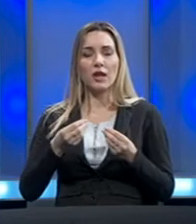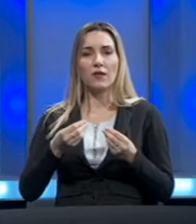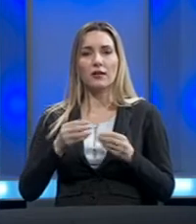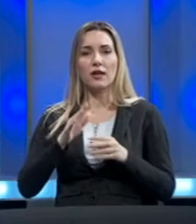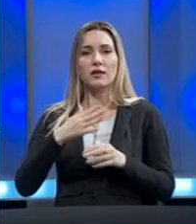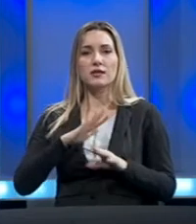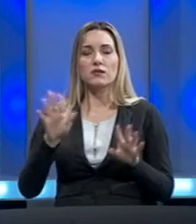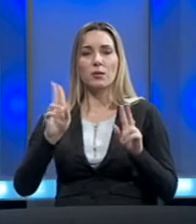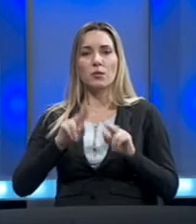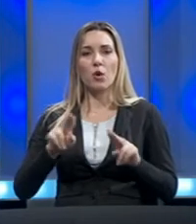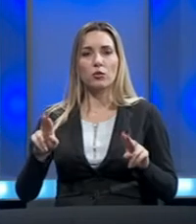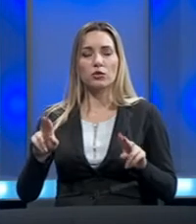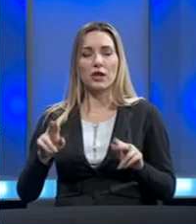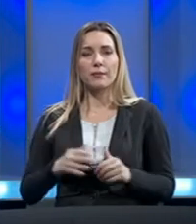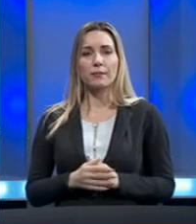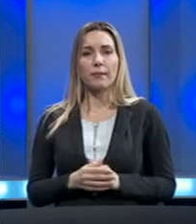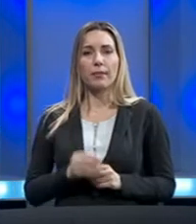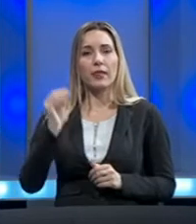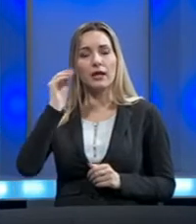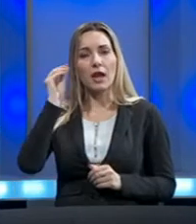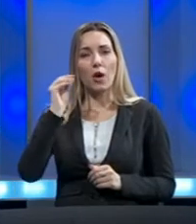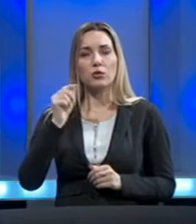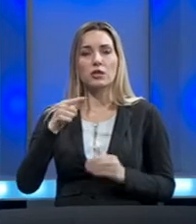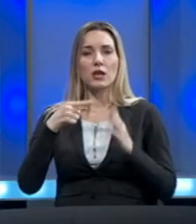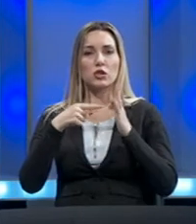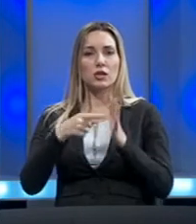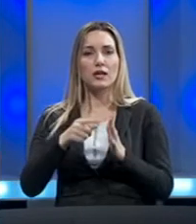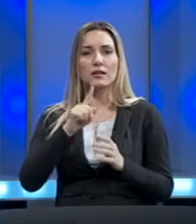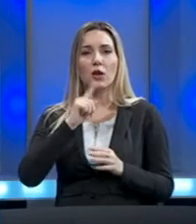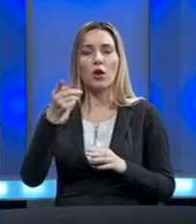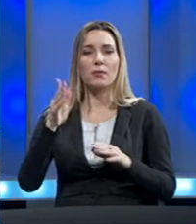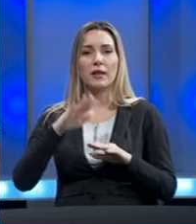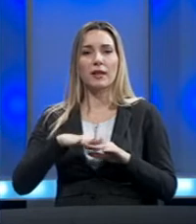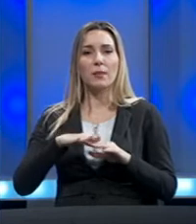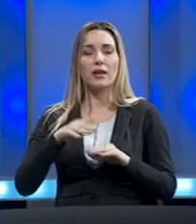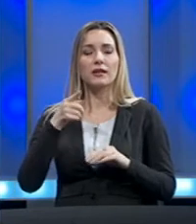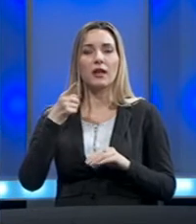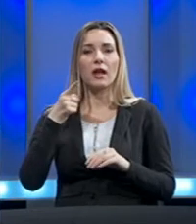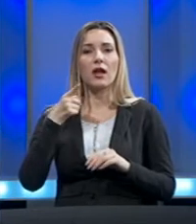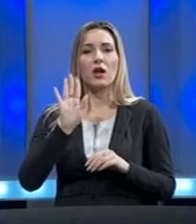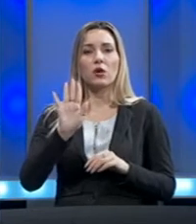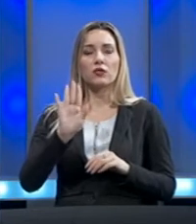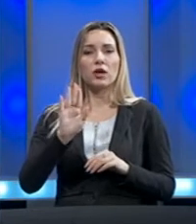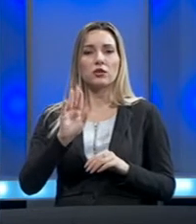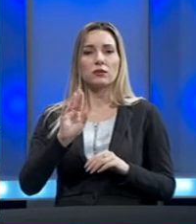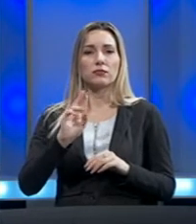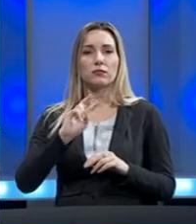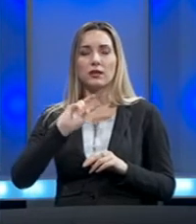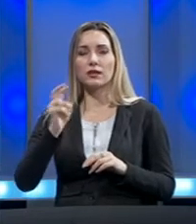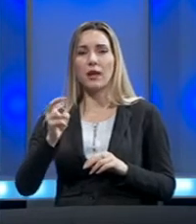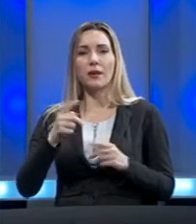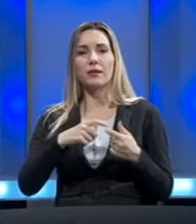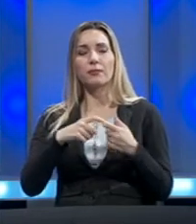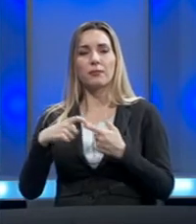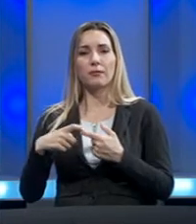Sve moguće, jeli, naučne činjenice na kojima temeljite i, evo, vaš demant, bilo kakve